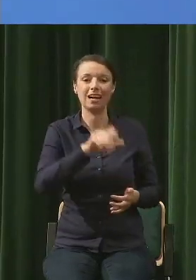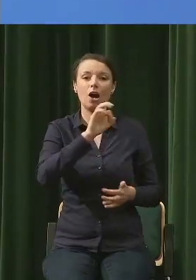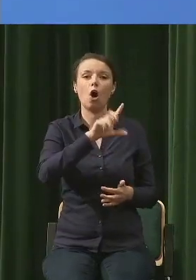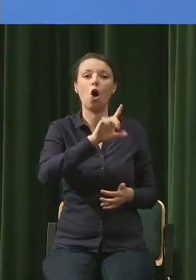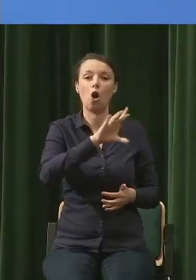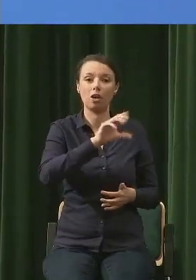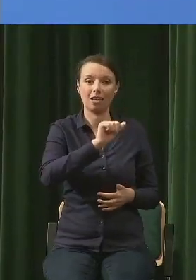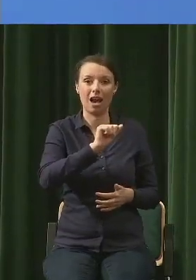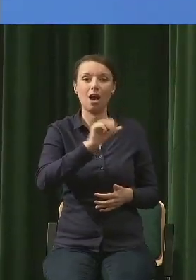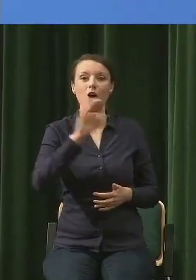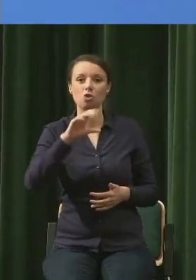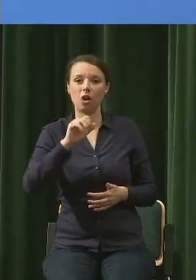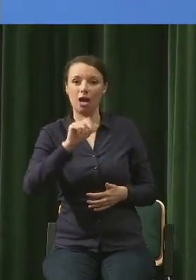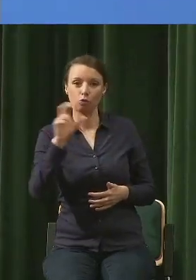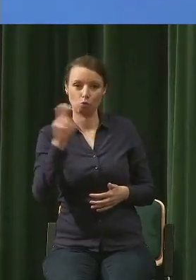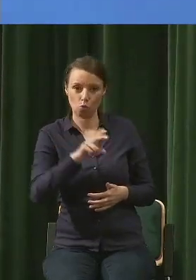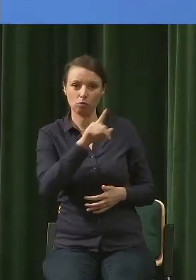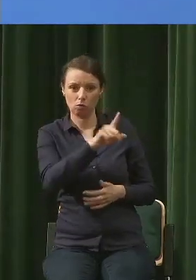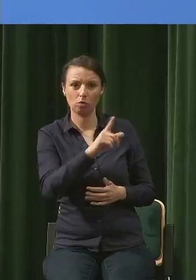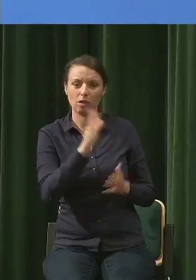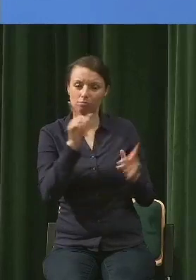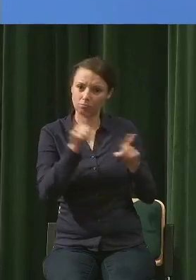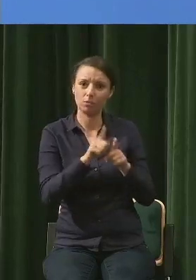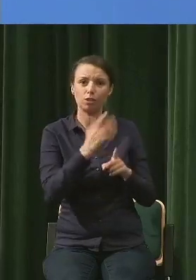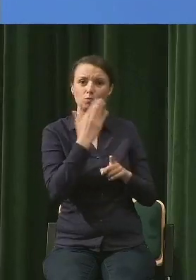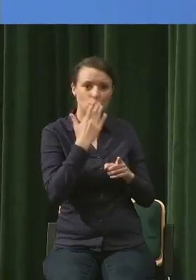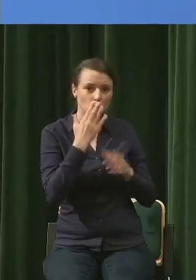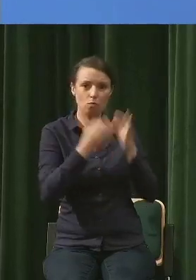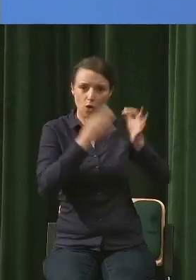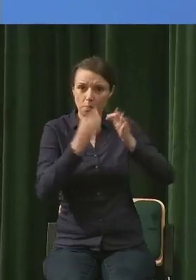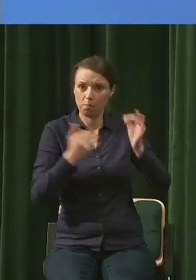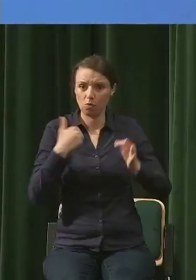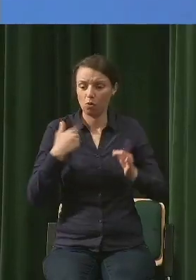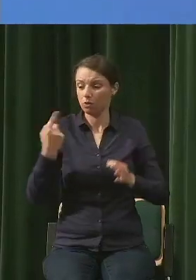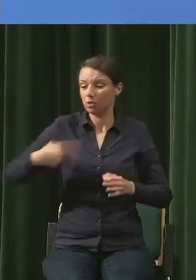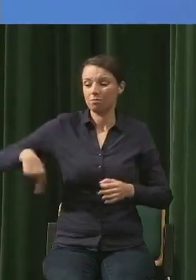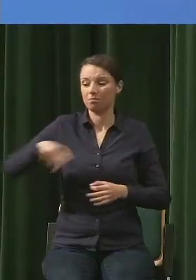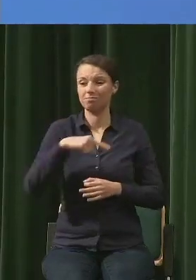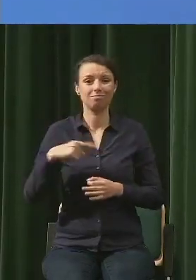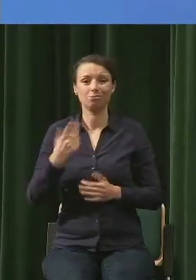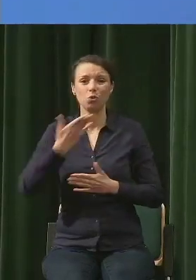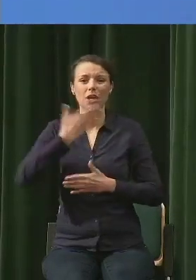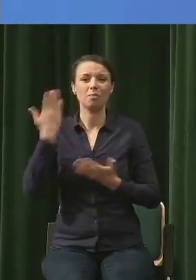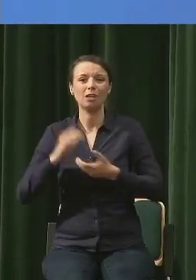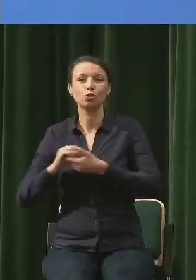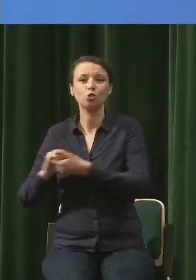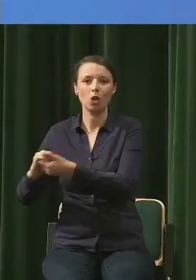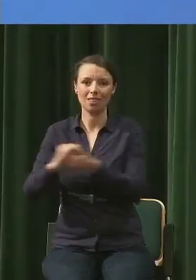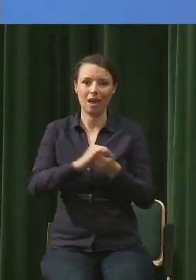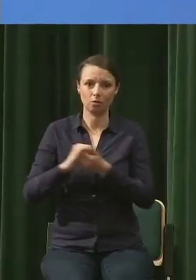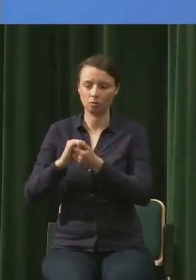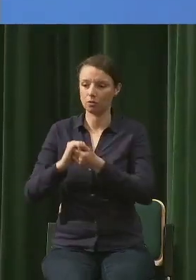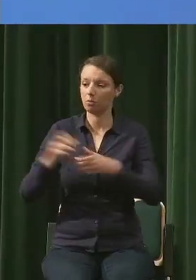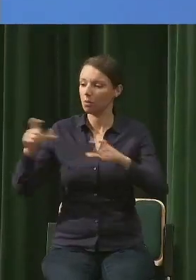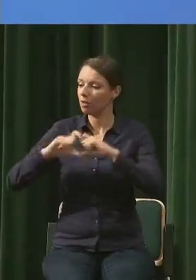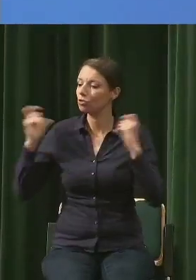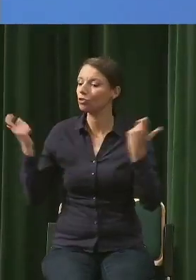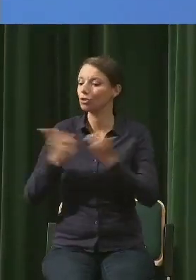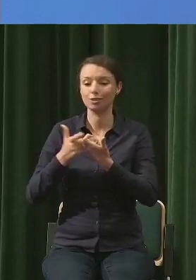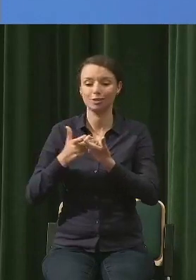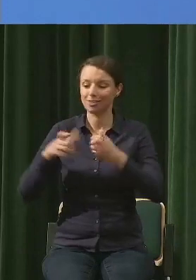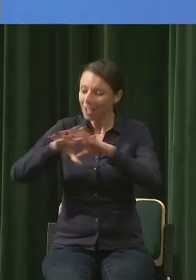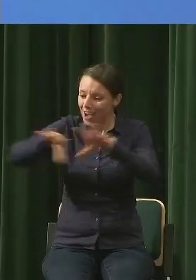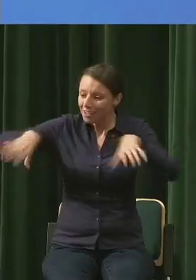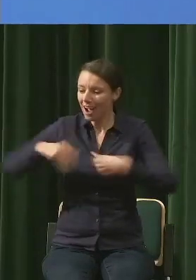u nas pewnej solidarności, czy takiego łączenia wszystkich nas, szacunku dla